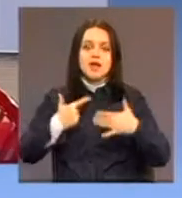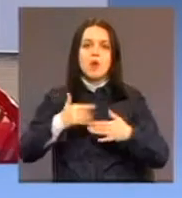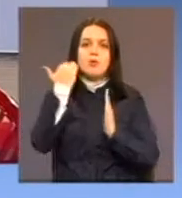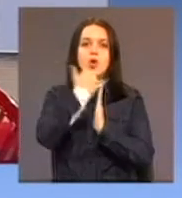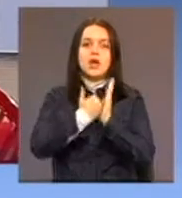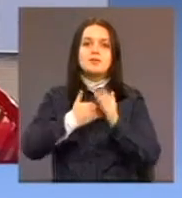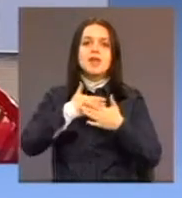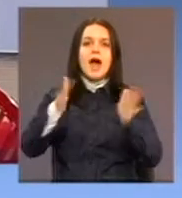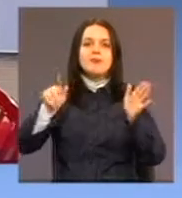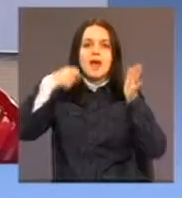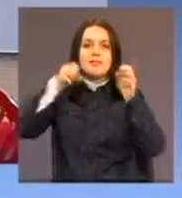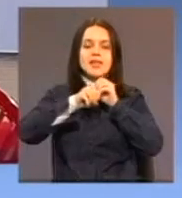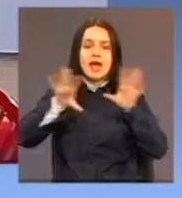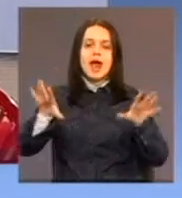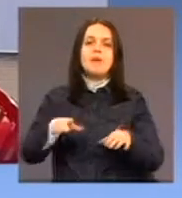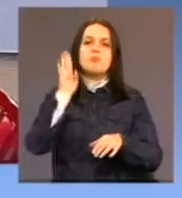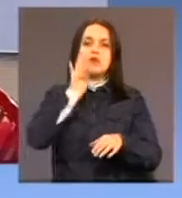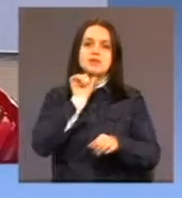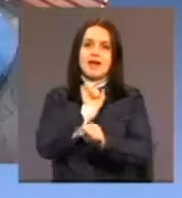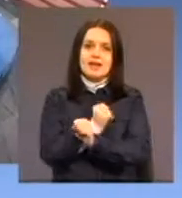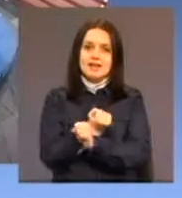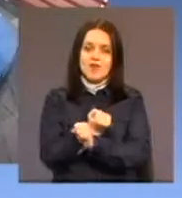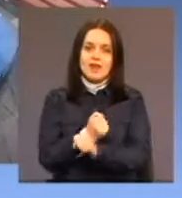javnih emitera Bosne i Hercegovine.